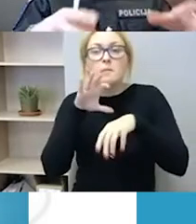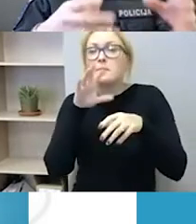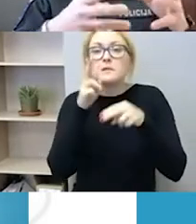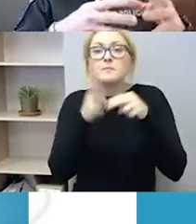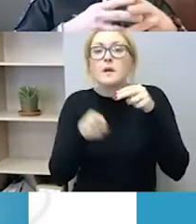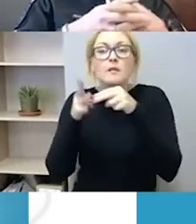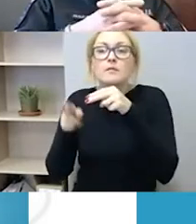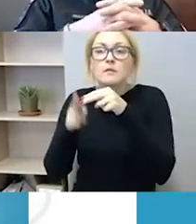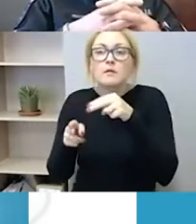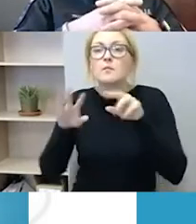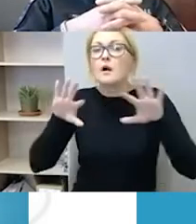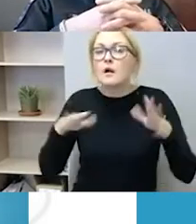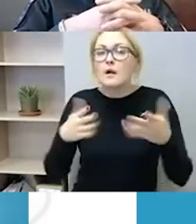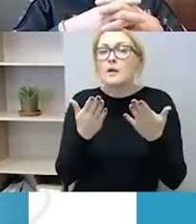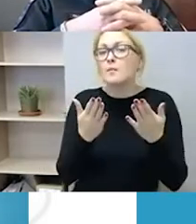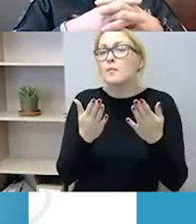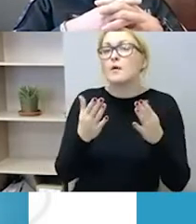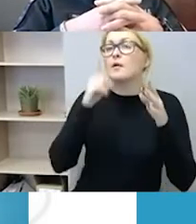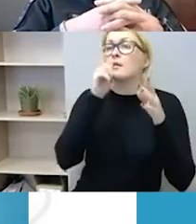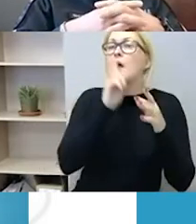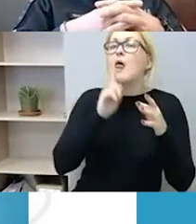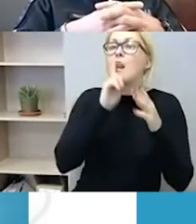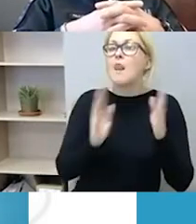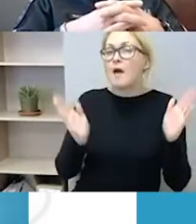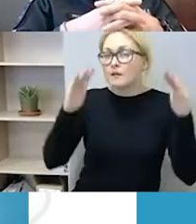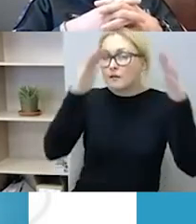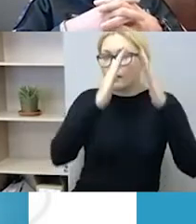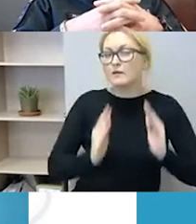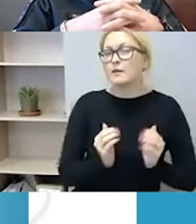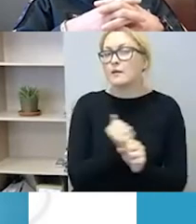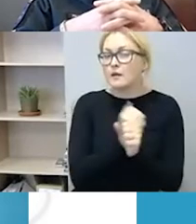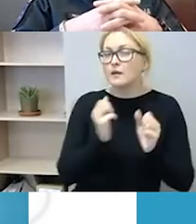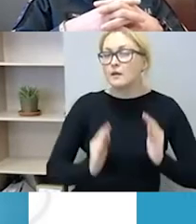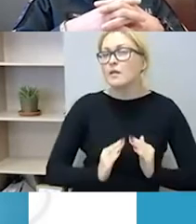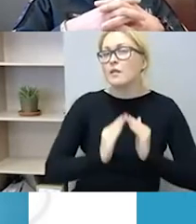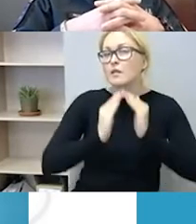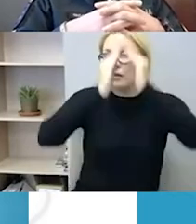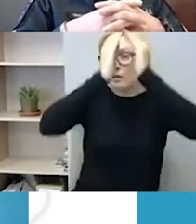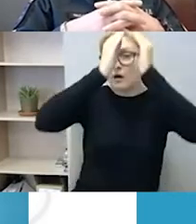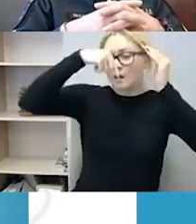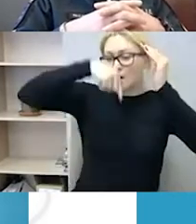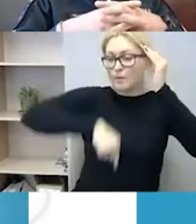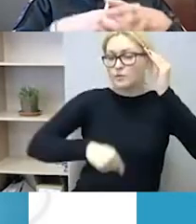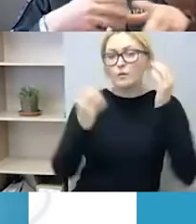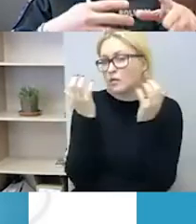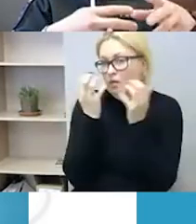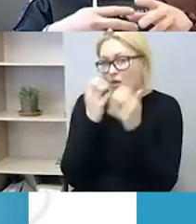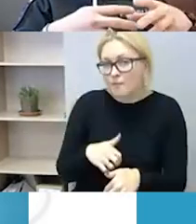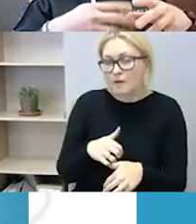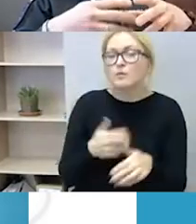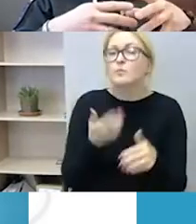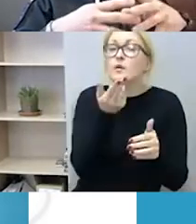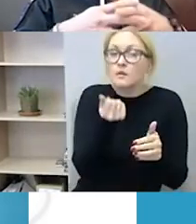Lietkalnį pakelti, kaip vis dėlto tą problemą padaryti labiau matoma, nes tik pripažinus, kad mes jie turime